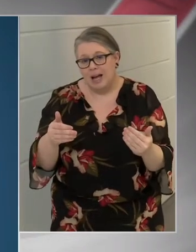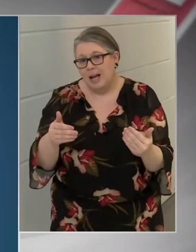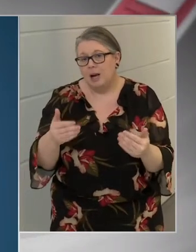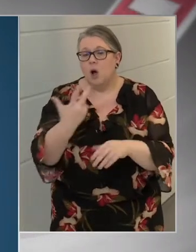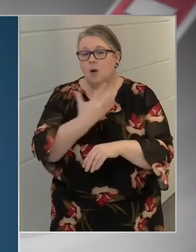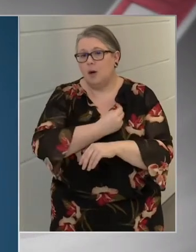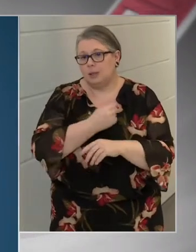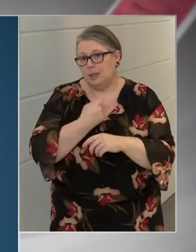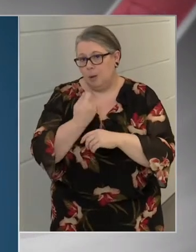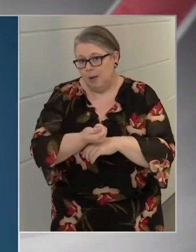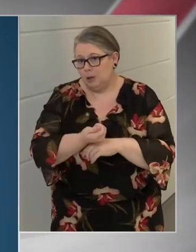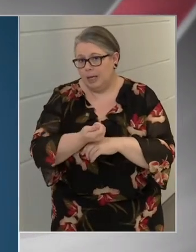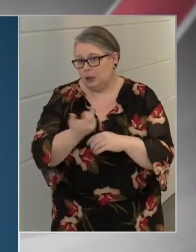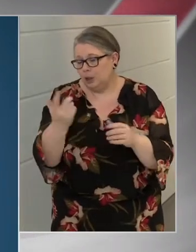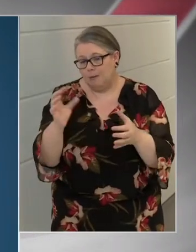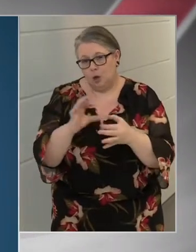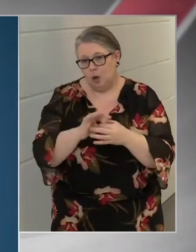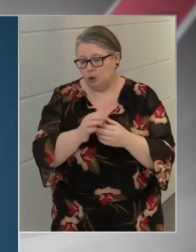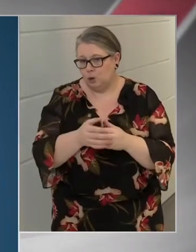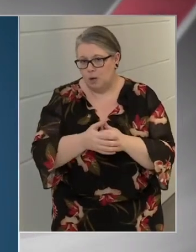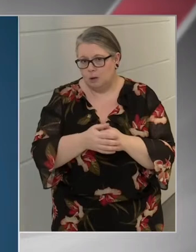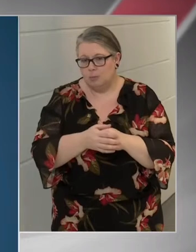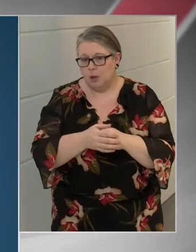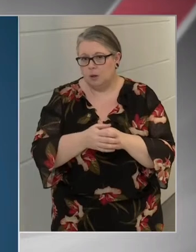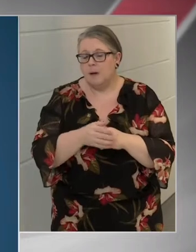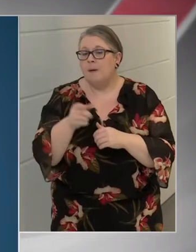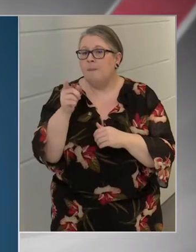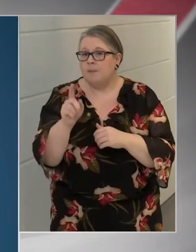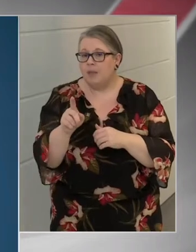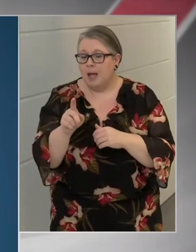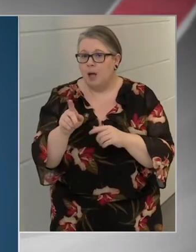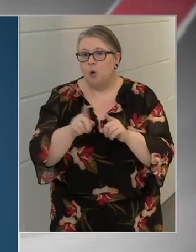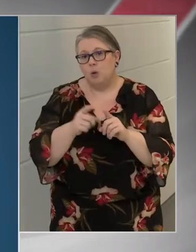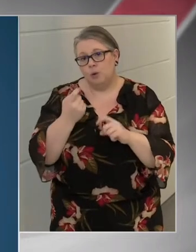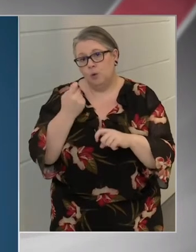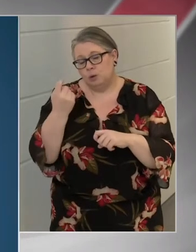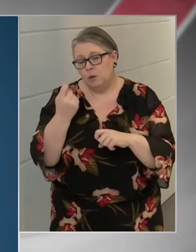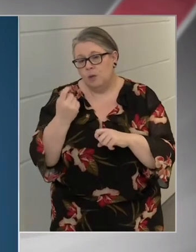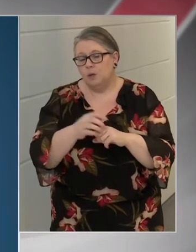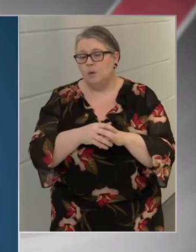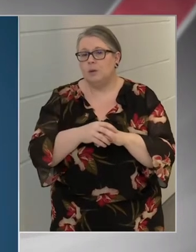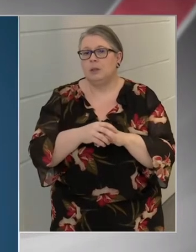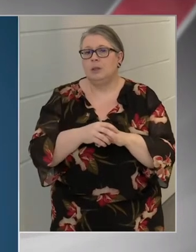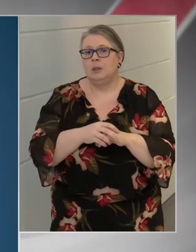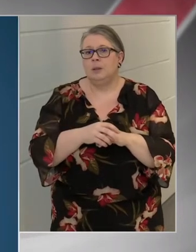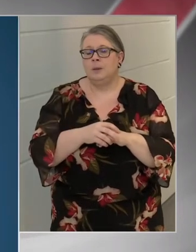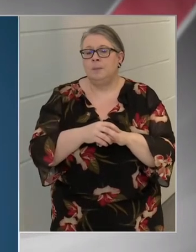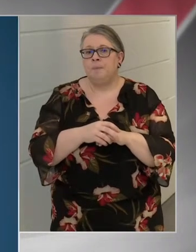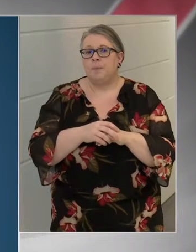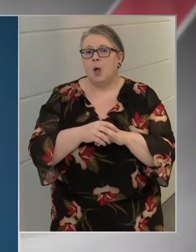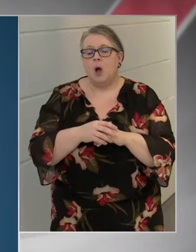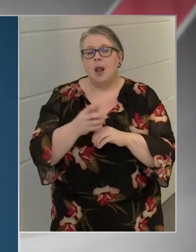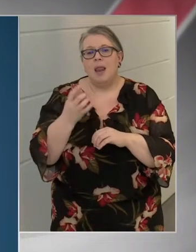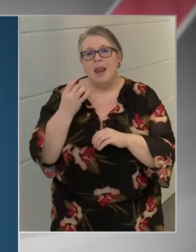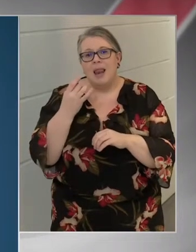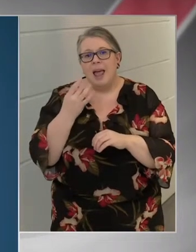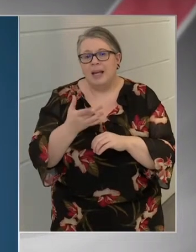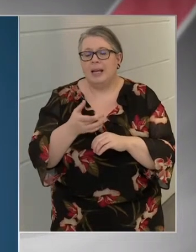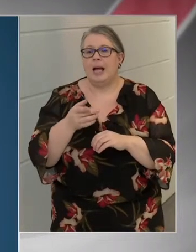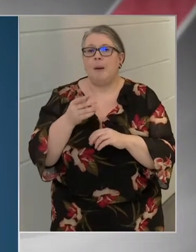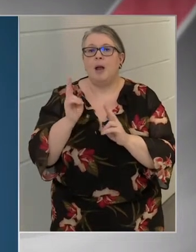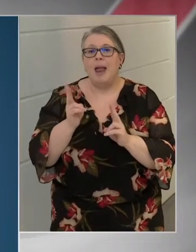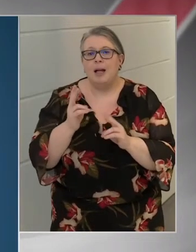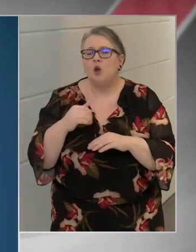vakcina beadására vonatkozásában, azonban úgy gondoljuk, hogy a lehető